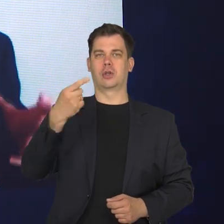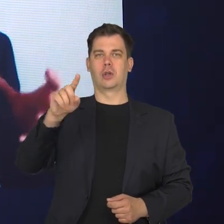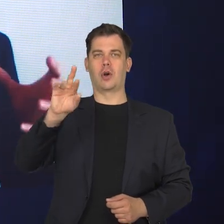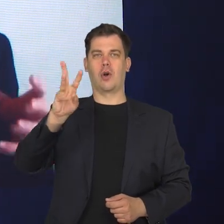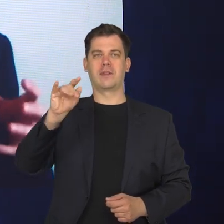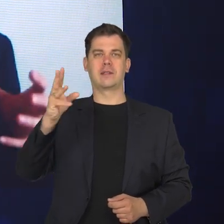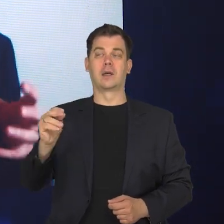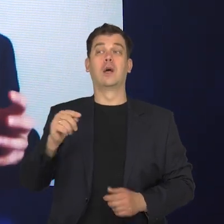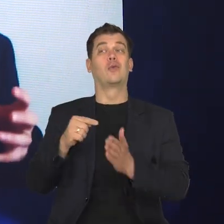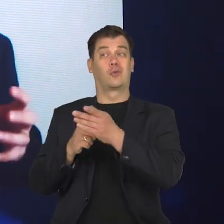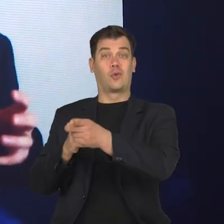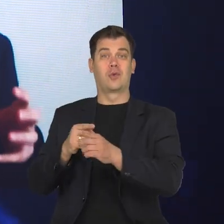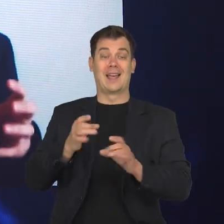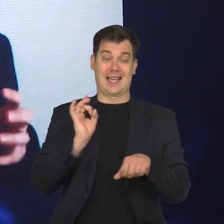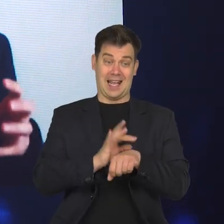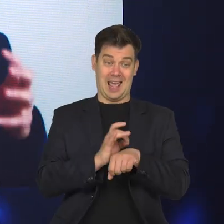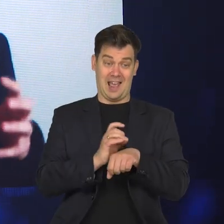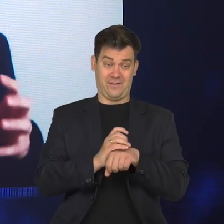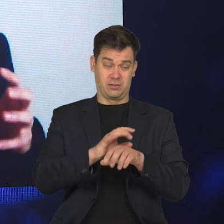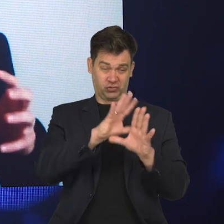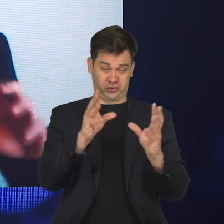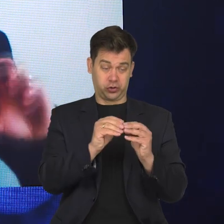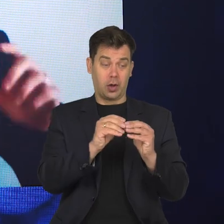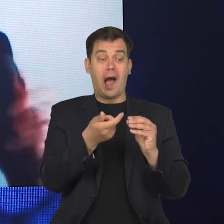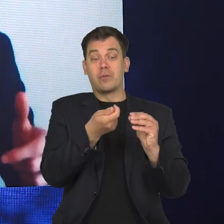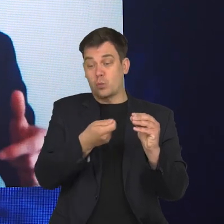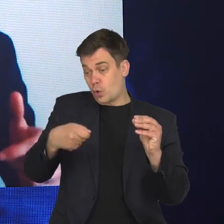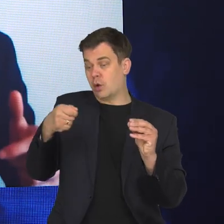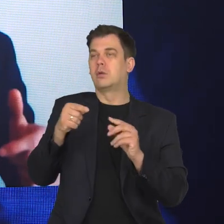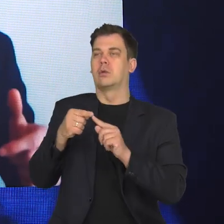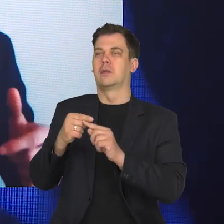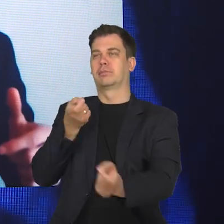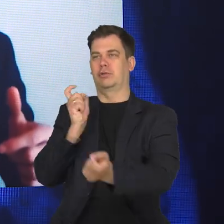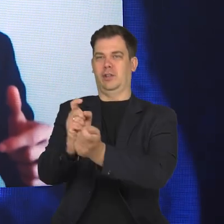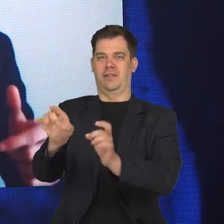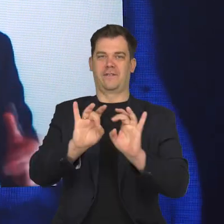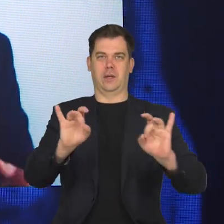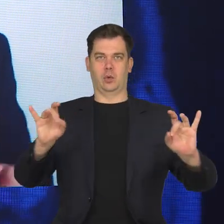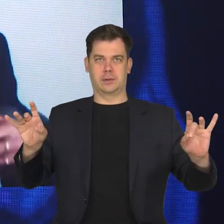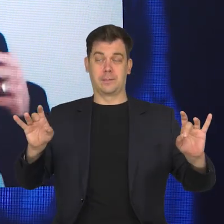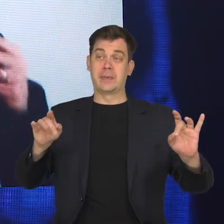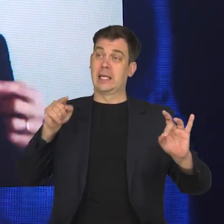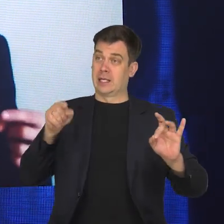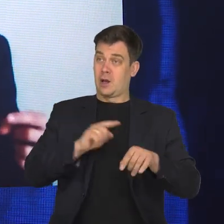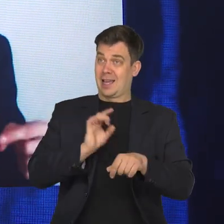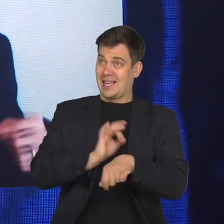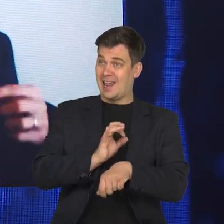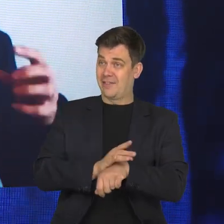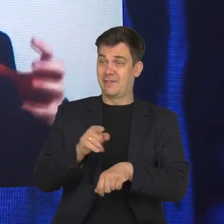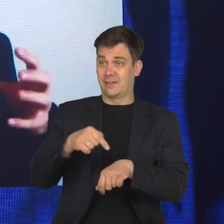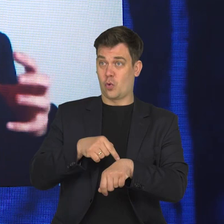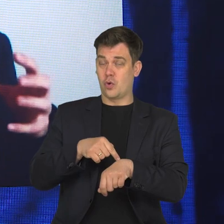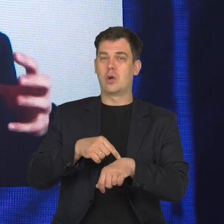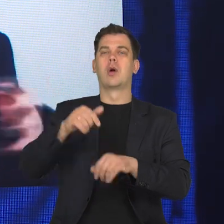Czyli taka część krwi, która zawiera te elementy, które niszczą wirusa. I teraz tą krew,